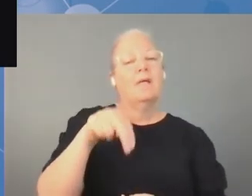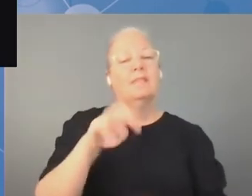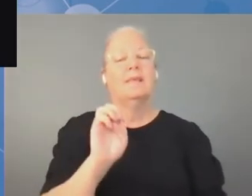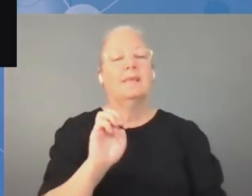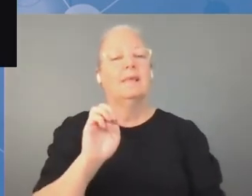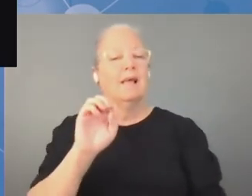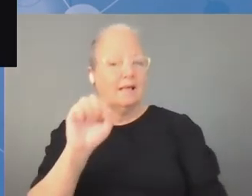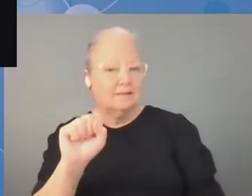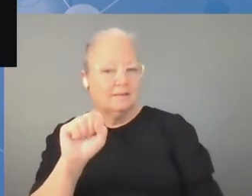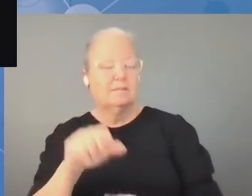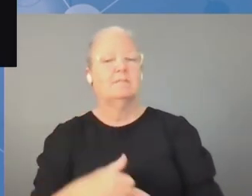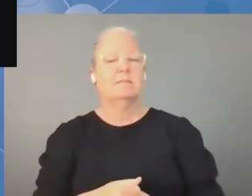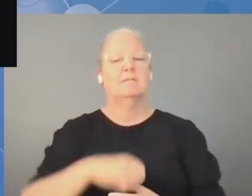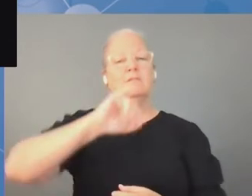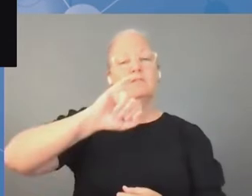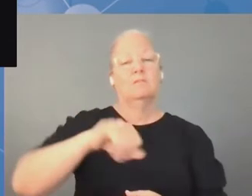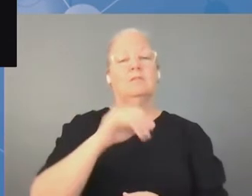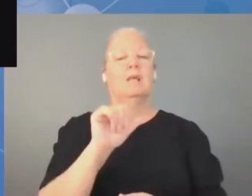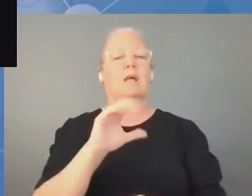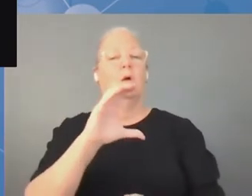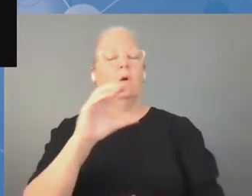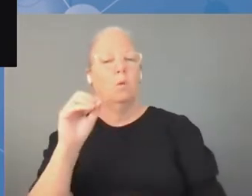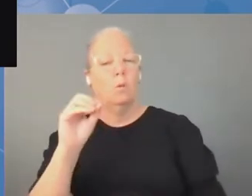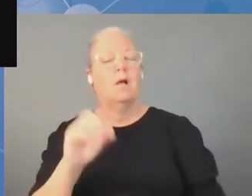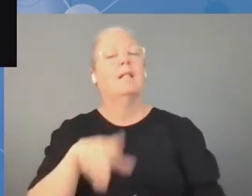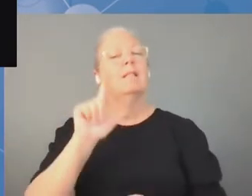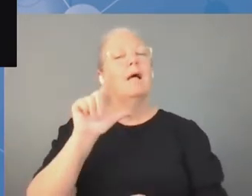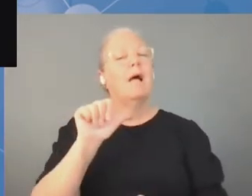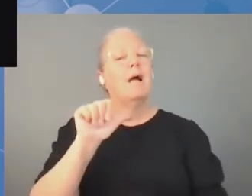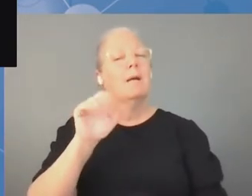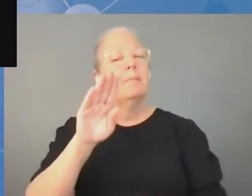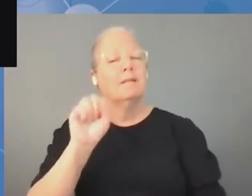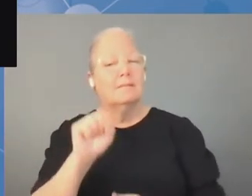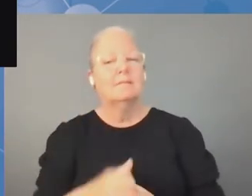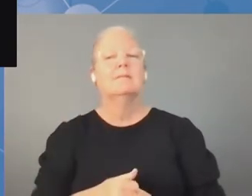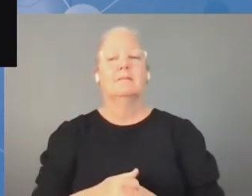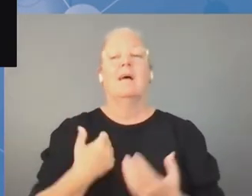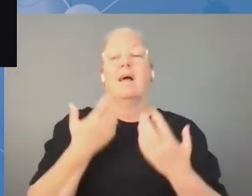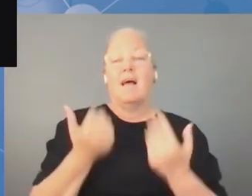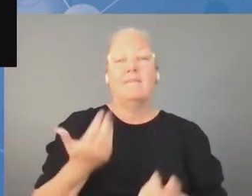bardzo serdecznie podziękować wielostronnej grupie doradczej MAG. I chciałbym